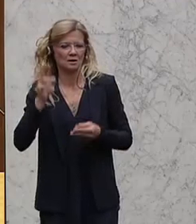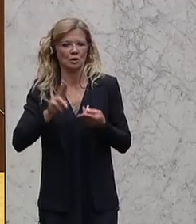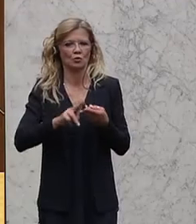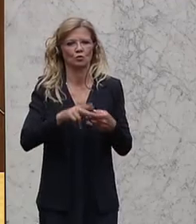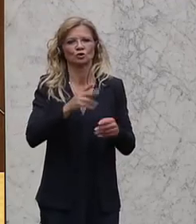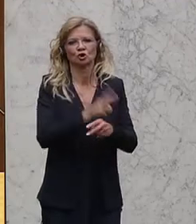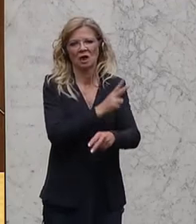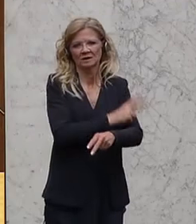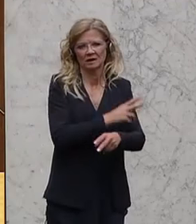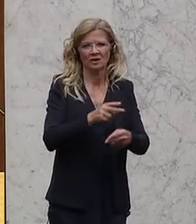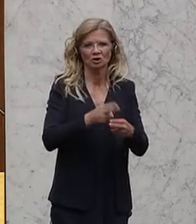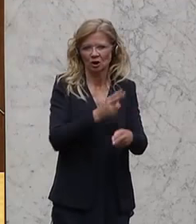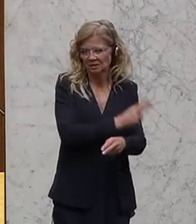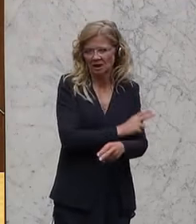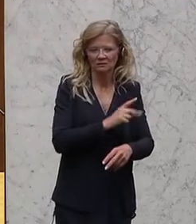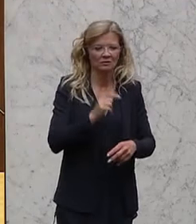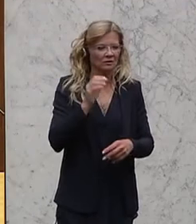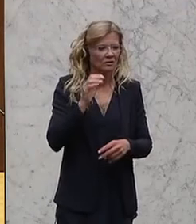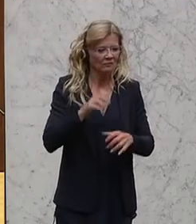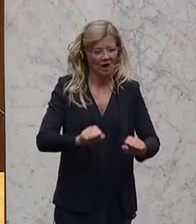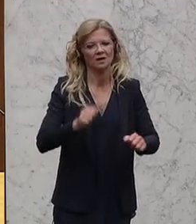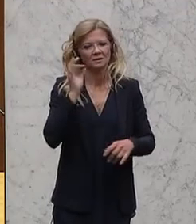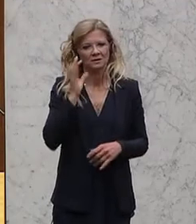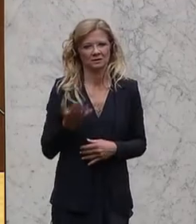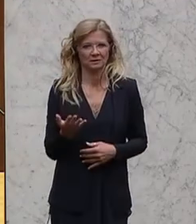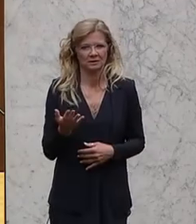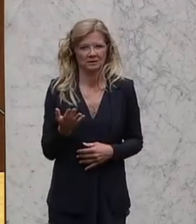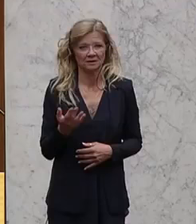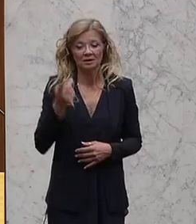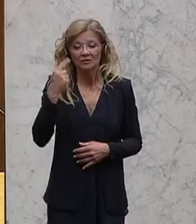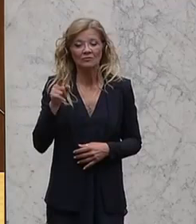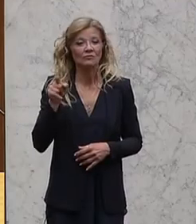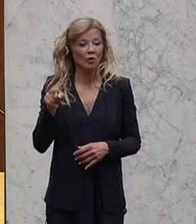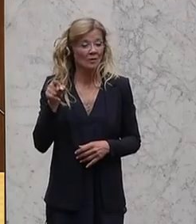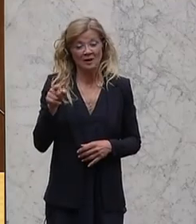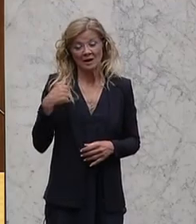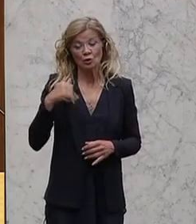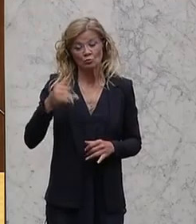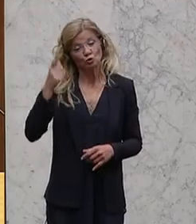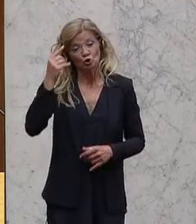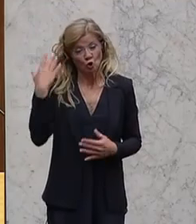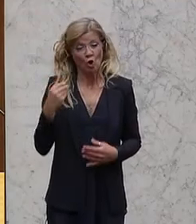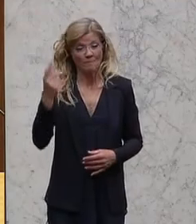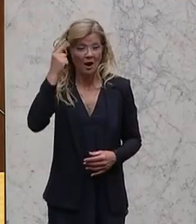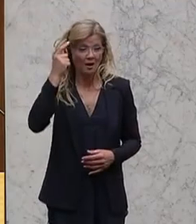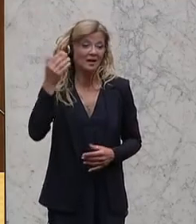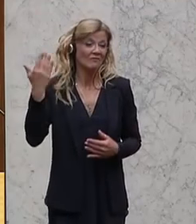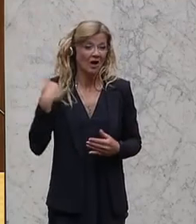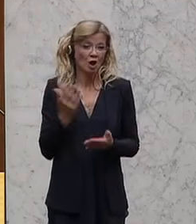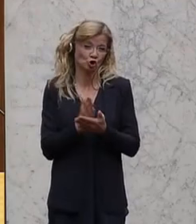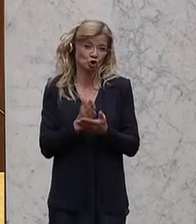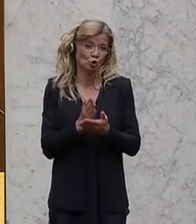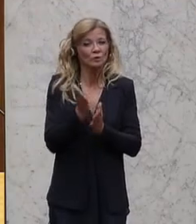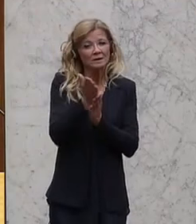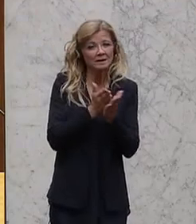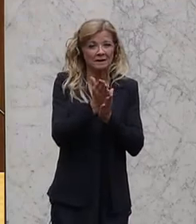erinnern, dass das ja im Dienst befindliche Personen waren, die hier in dieser Form agiert haben.